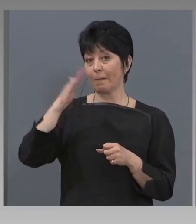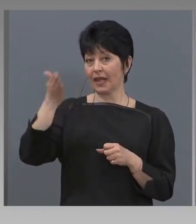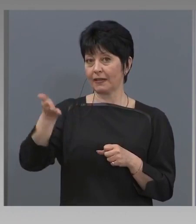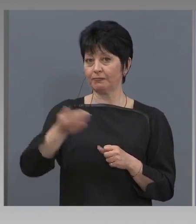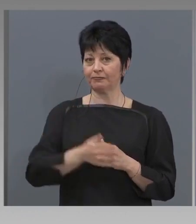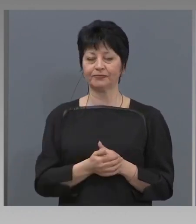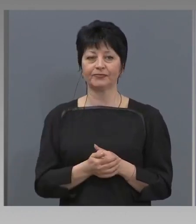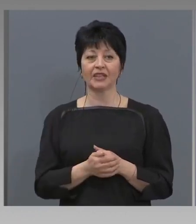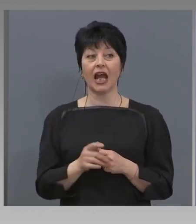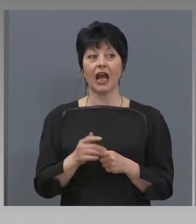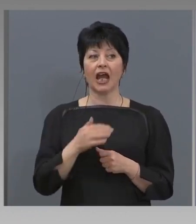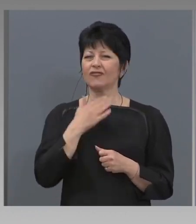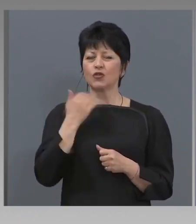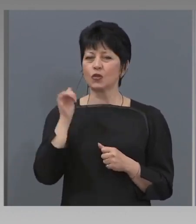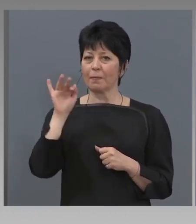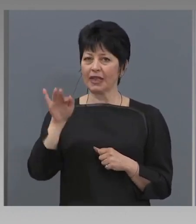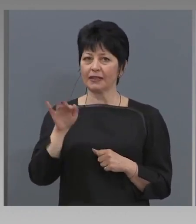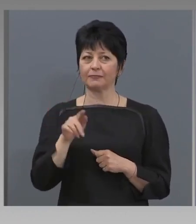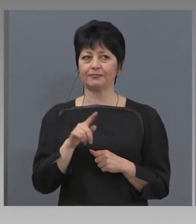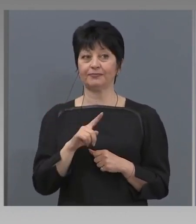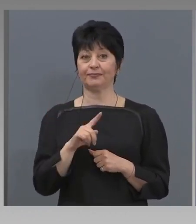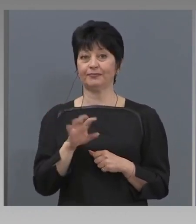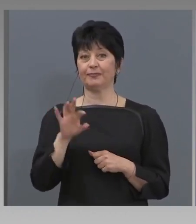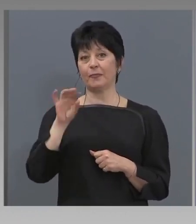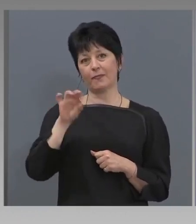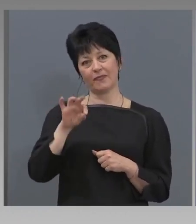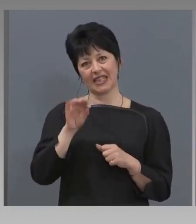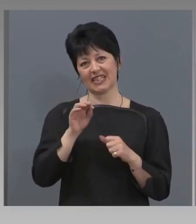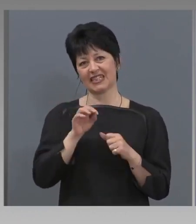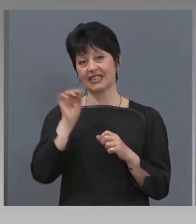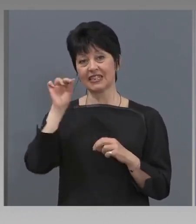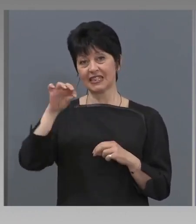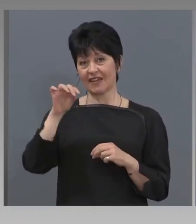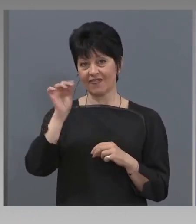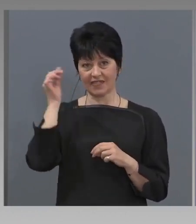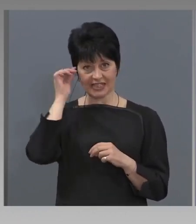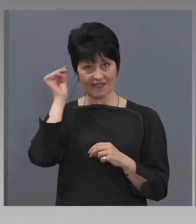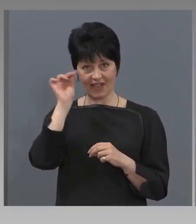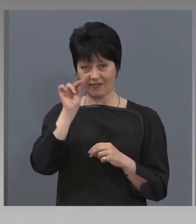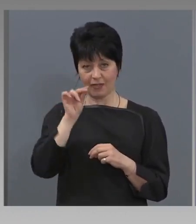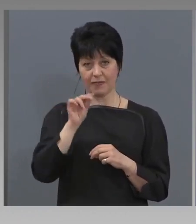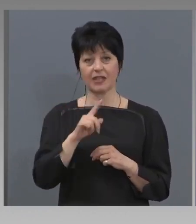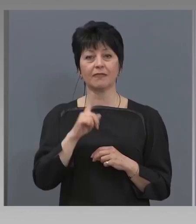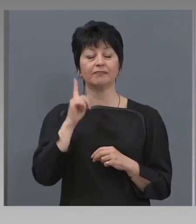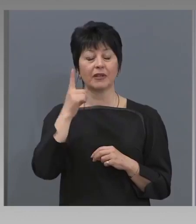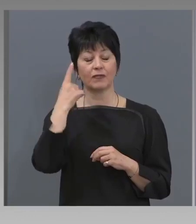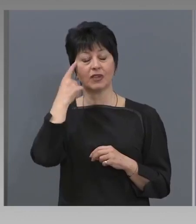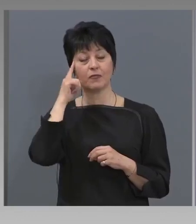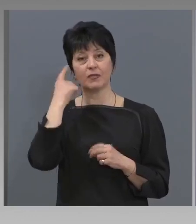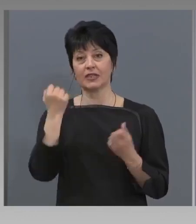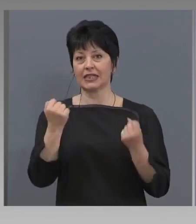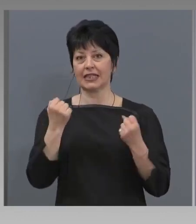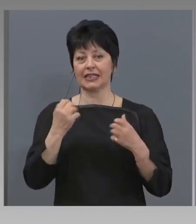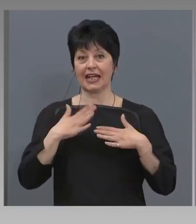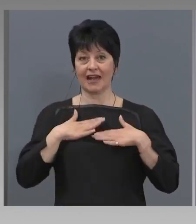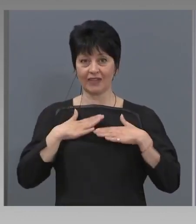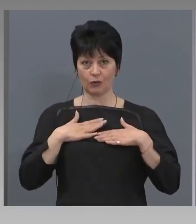Препоръката е на първо място да мислят за здравето си, собственото си и на своите близки. разбира се, след като